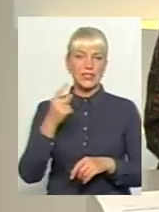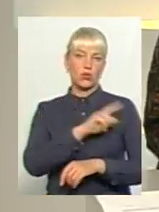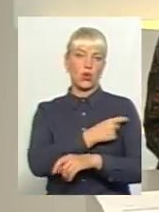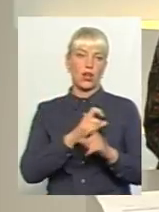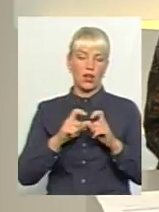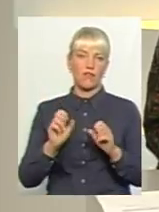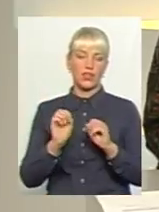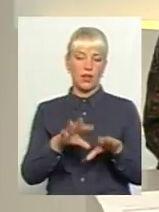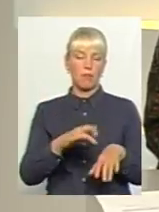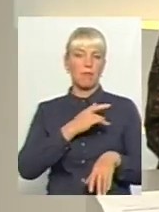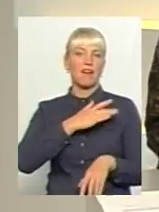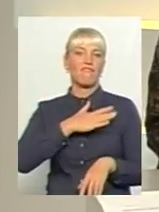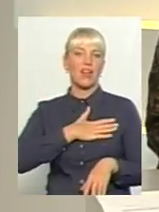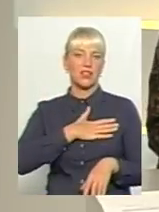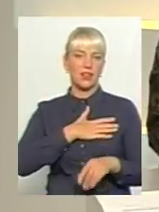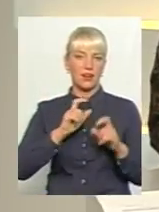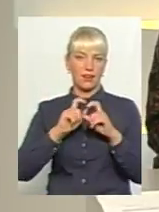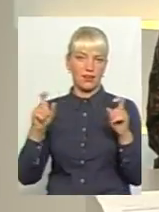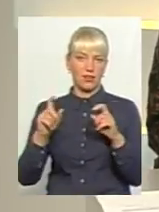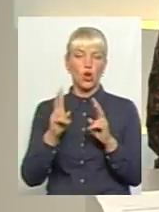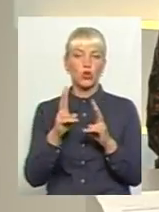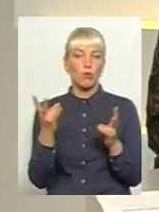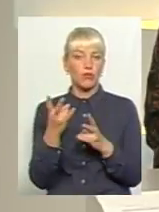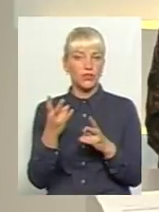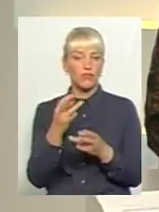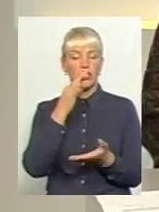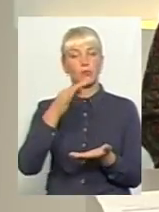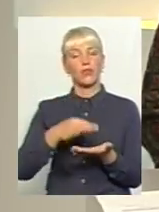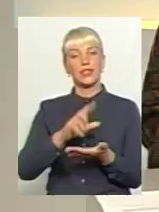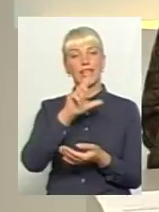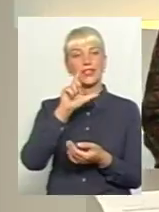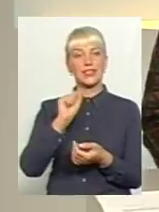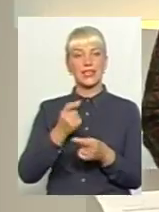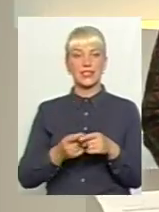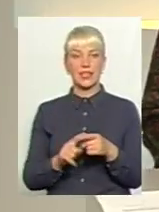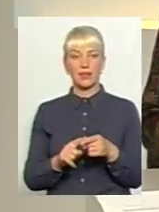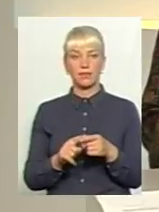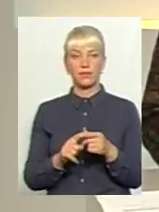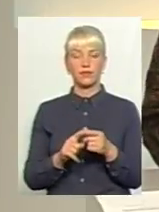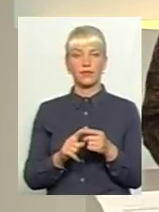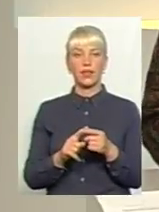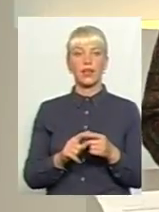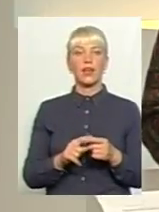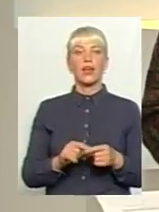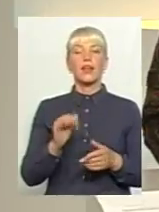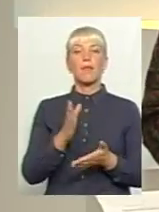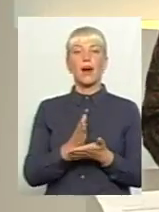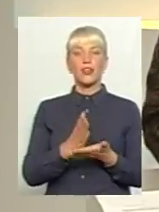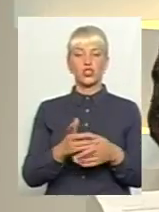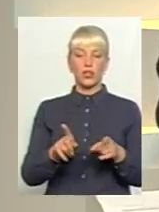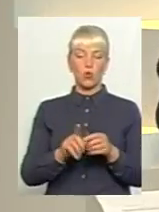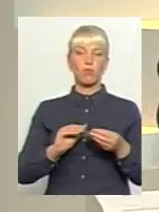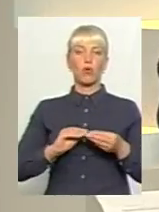віддано у приватну практику. Хто має відповідати за це, і маючи таку